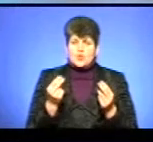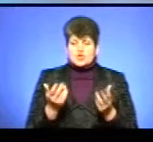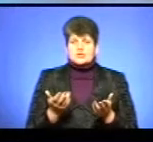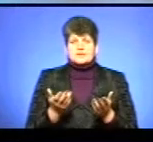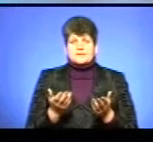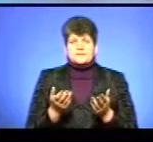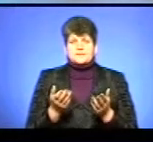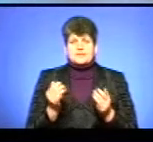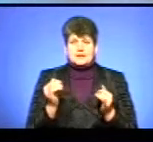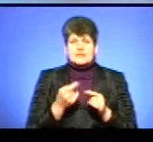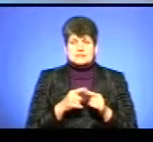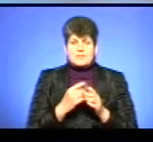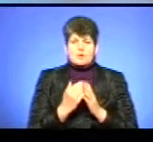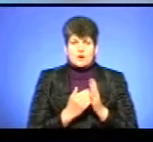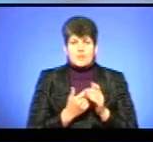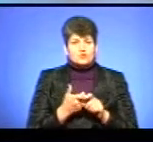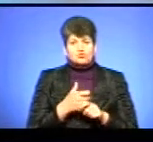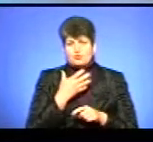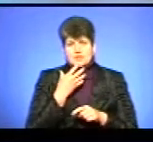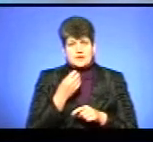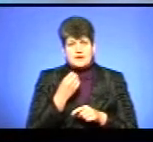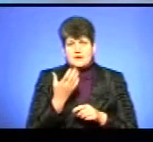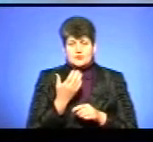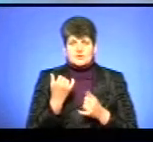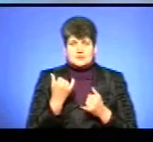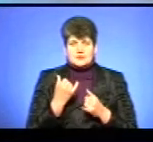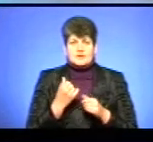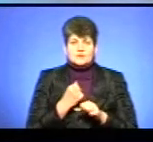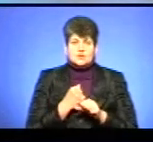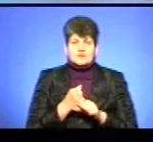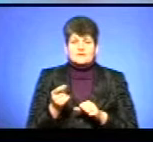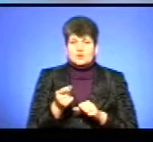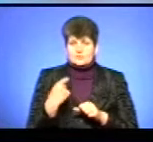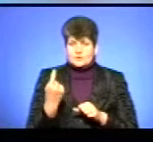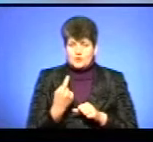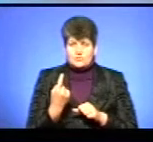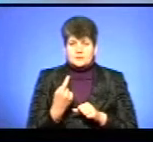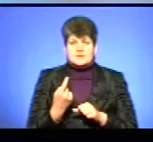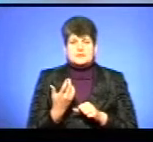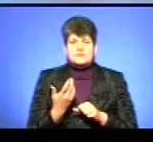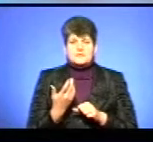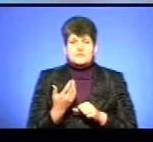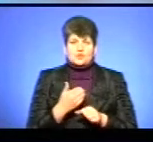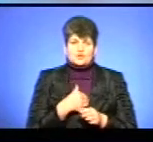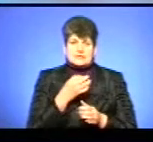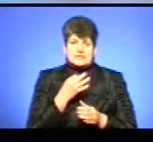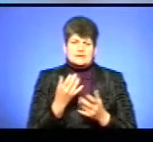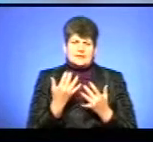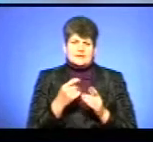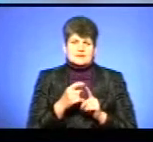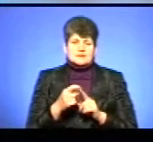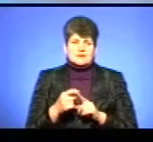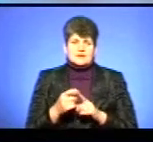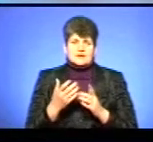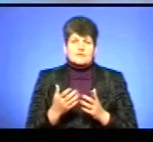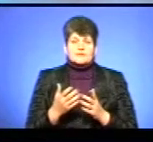дана програма дуже гарно зараз впроваджується в Тернопільській області. Зокрема, хочу сказати пару слів по цій програмі, якщо